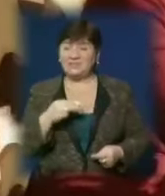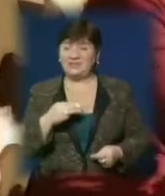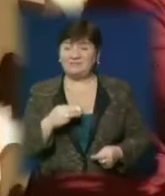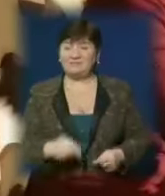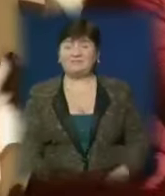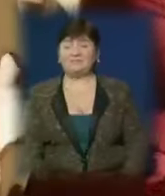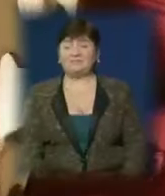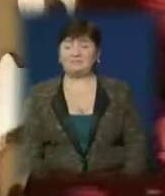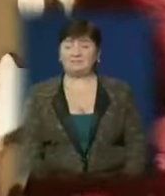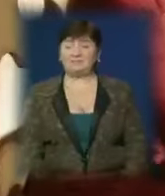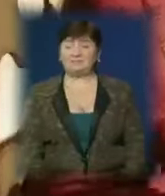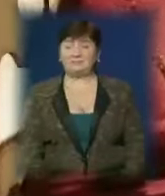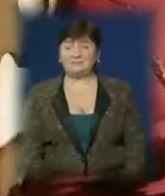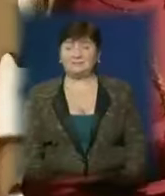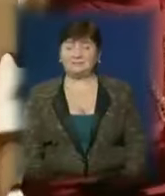Так.